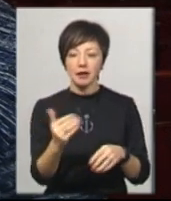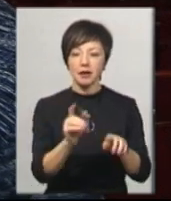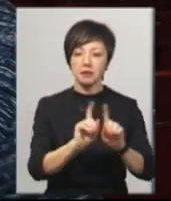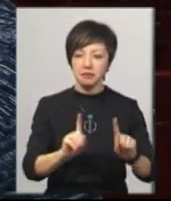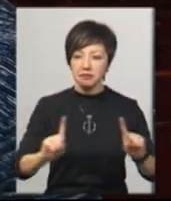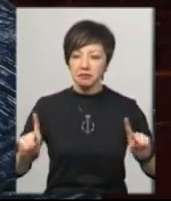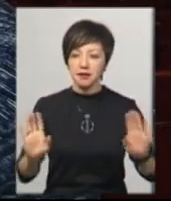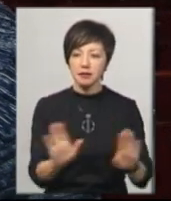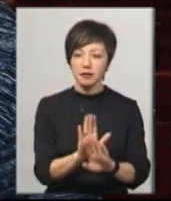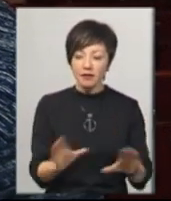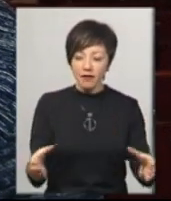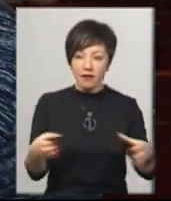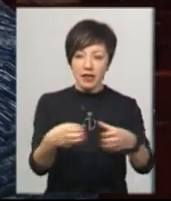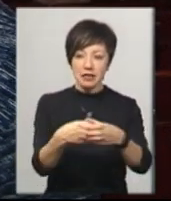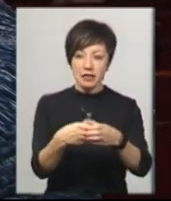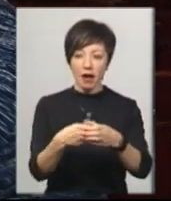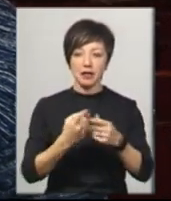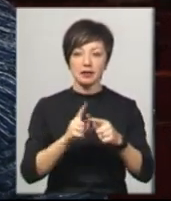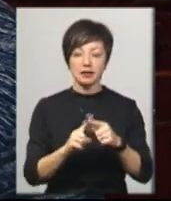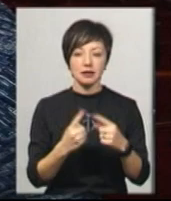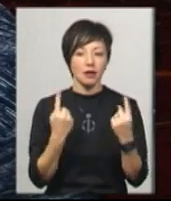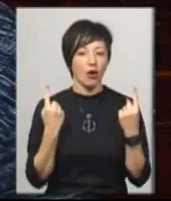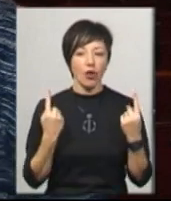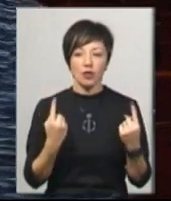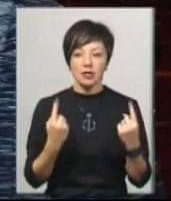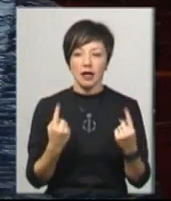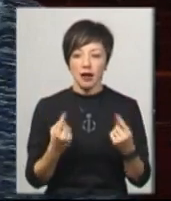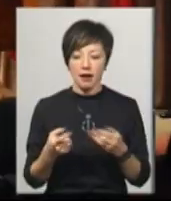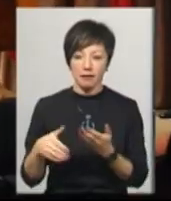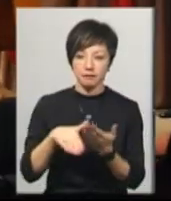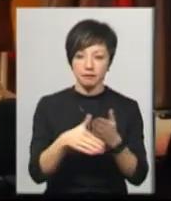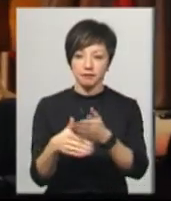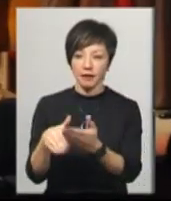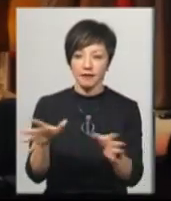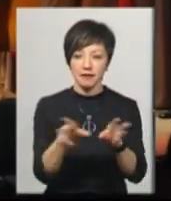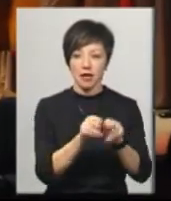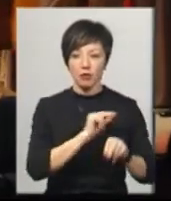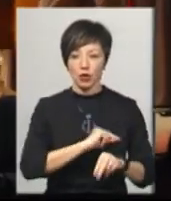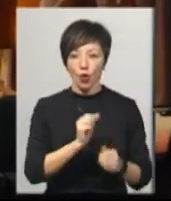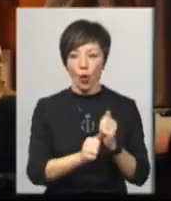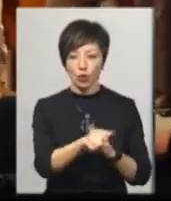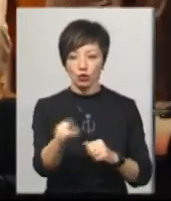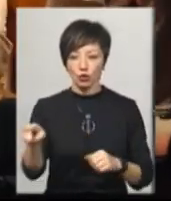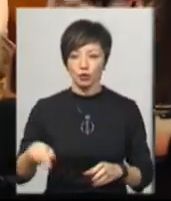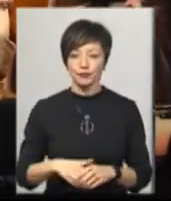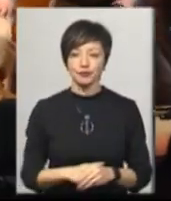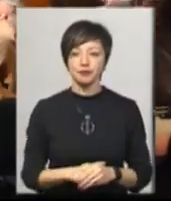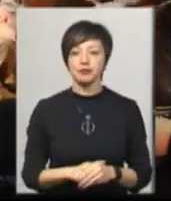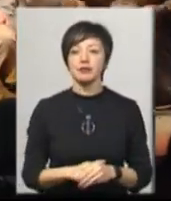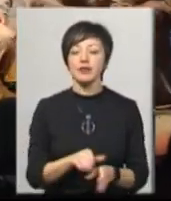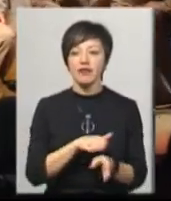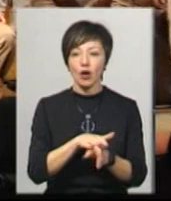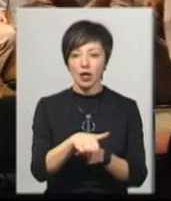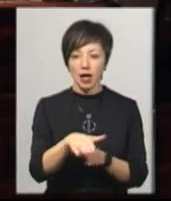в ансамблі. Це просто колосальна взаємодія кожного. Виконавець ролі Ярослава Мудрого великого князя